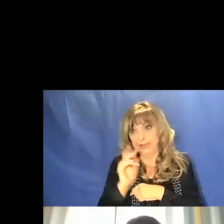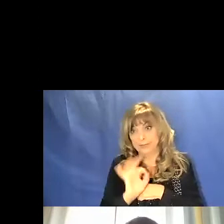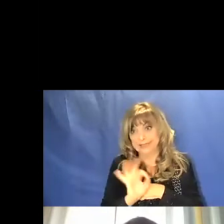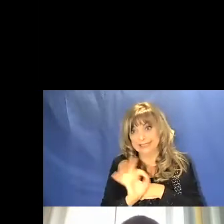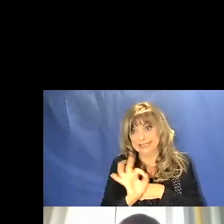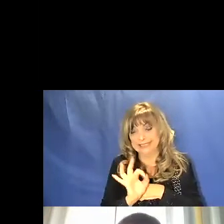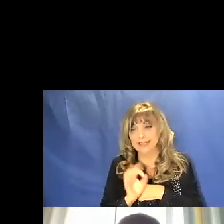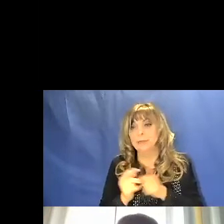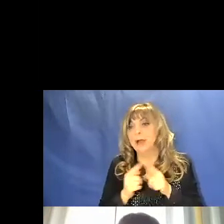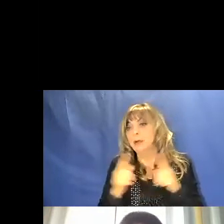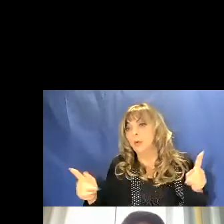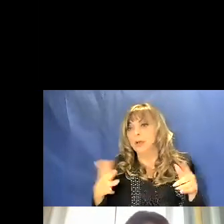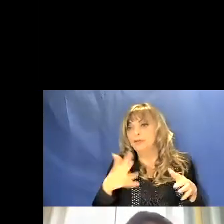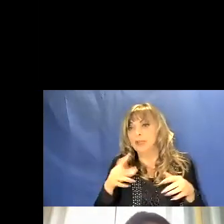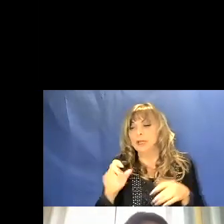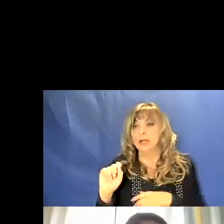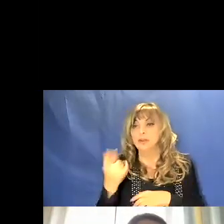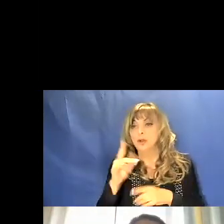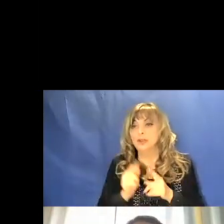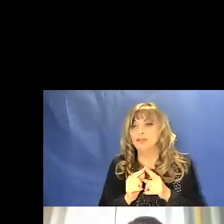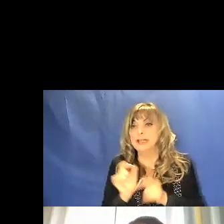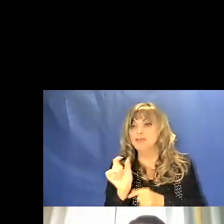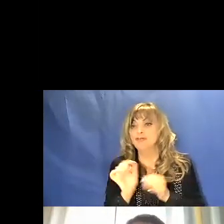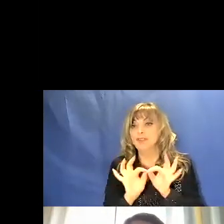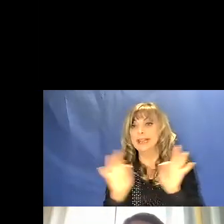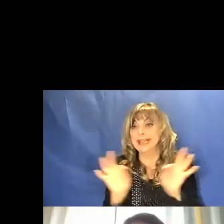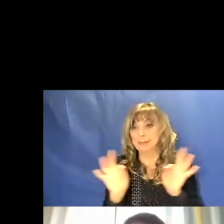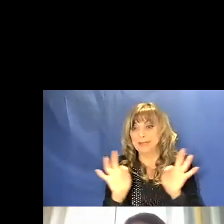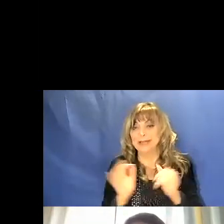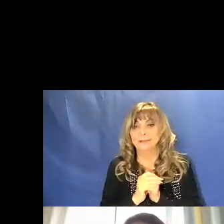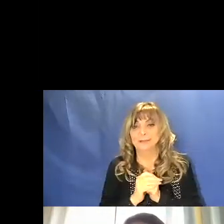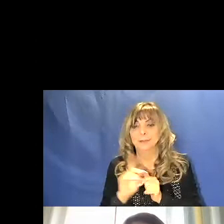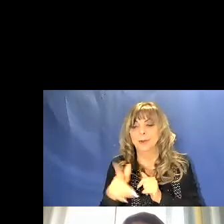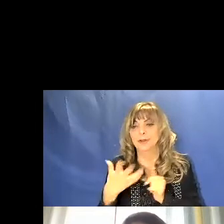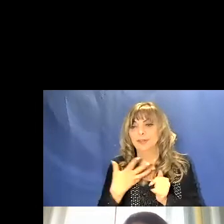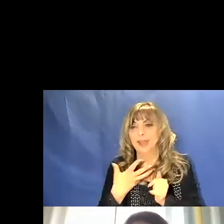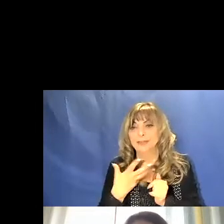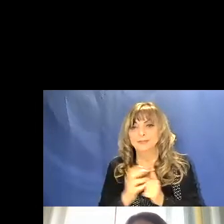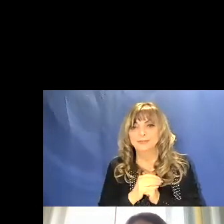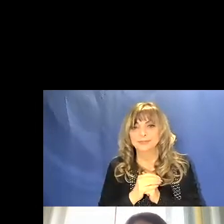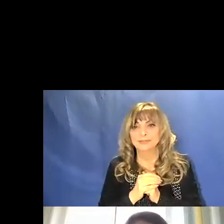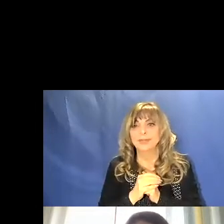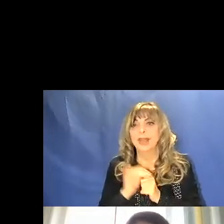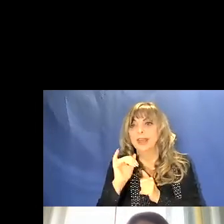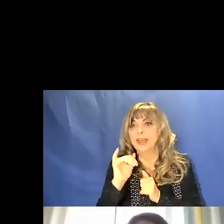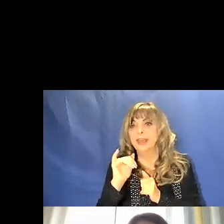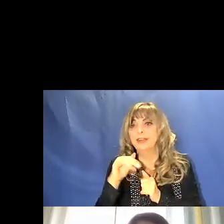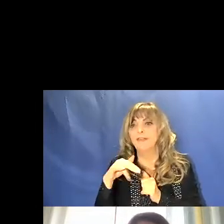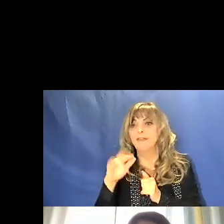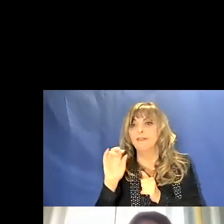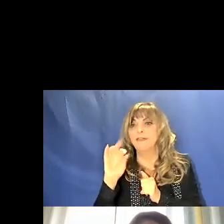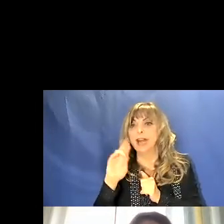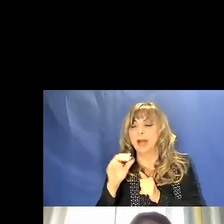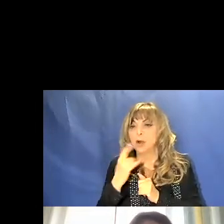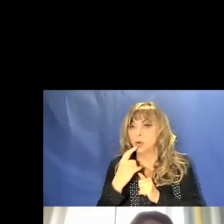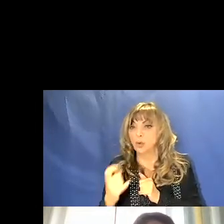che sono lunghe circa 12 centimetri. Poi abbiamo appunto l'infrarosso, la parte visibile,